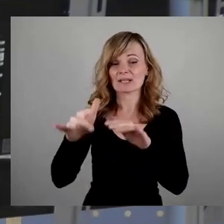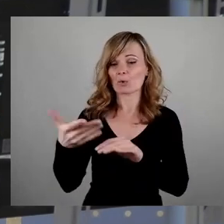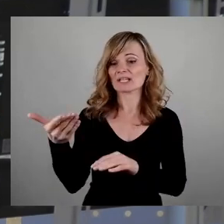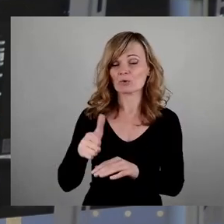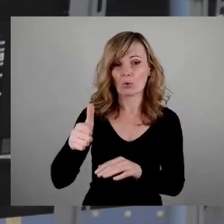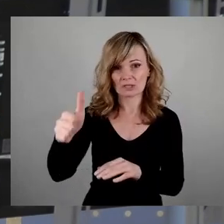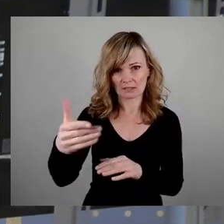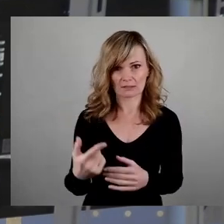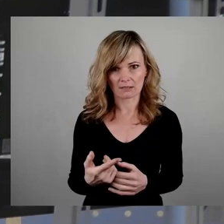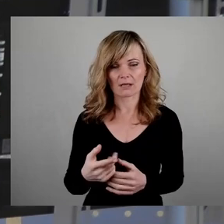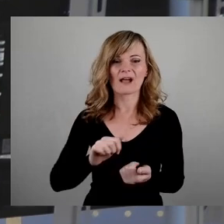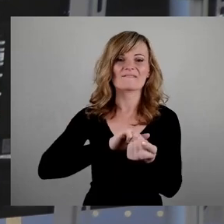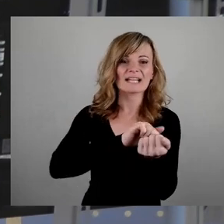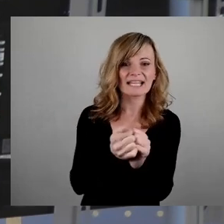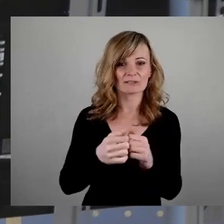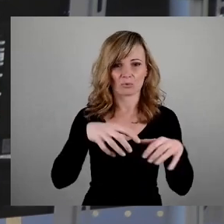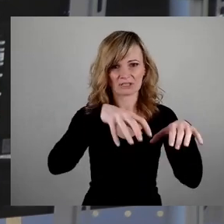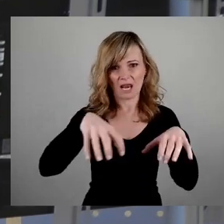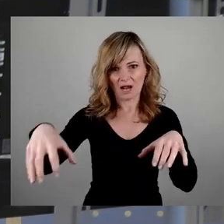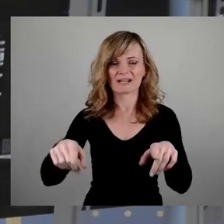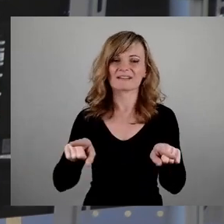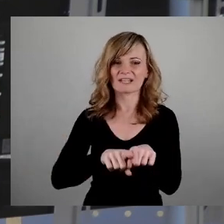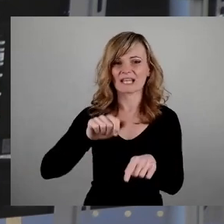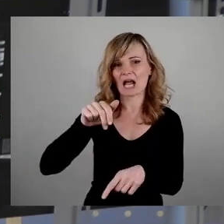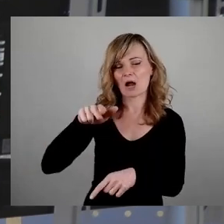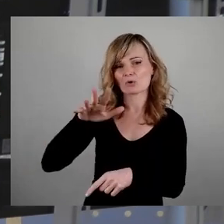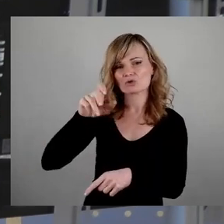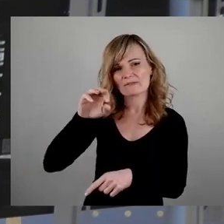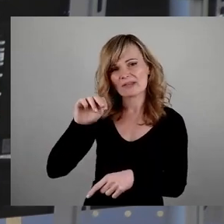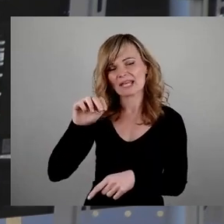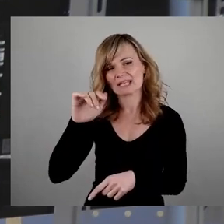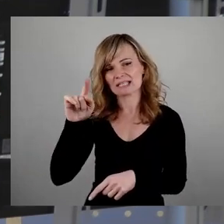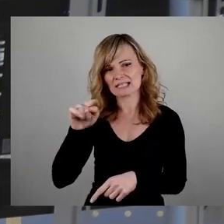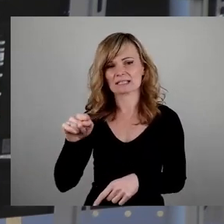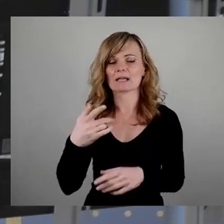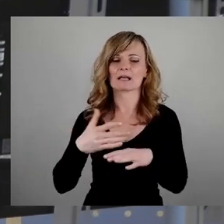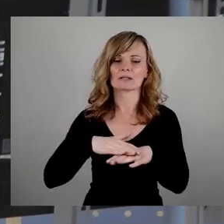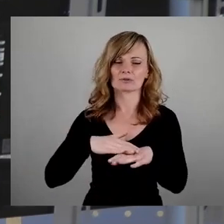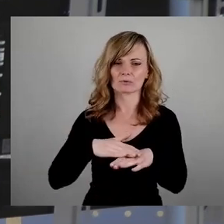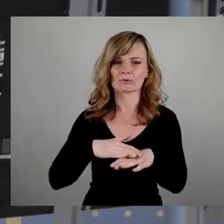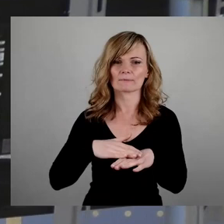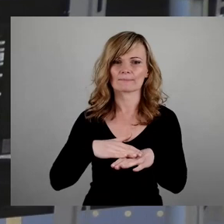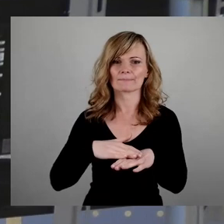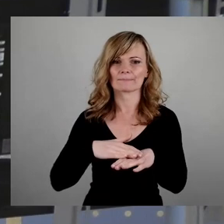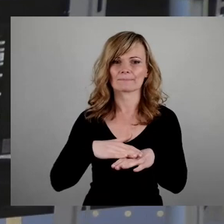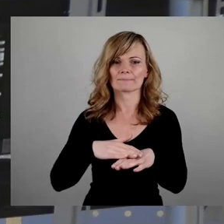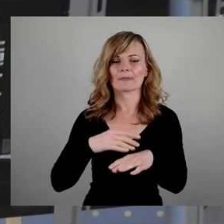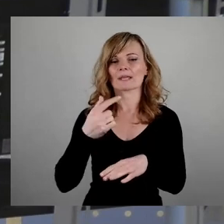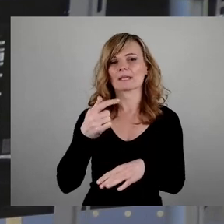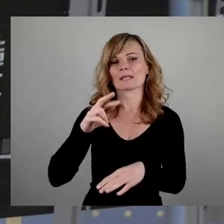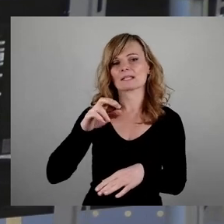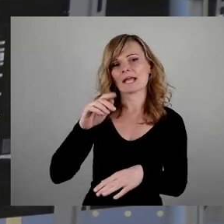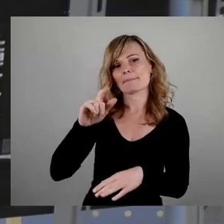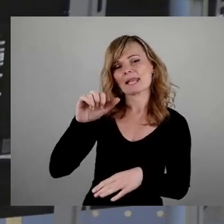Vernichtungslagern wie Auschwitz, Entschuldigung, Treblinka oder